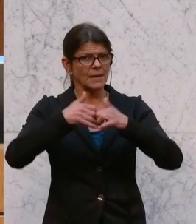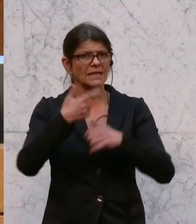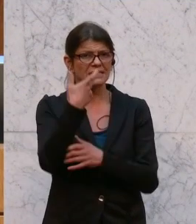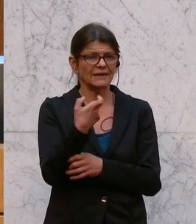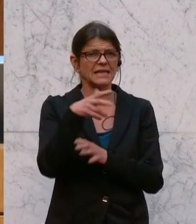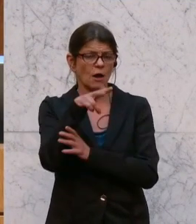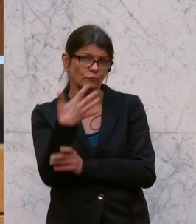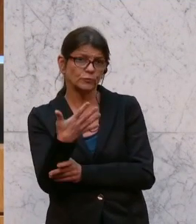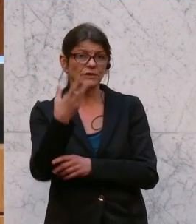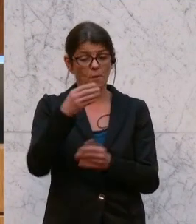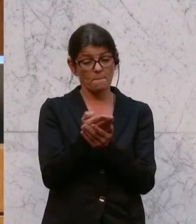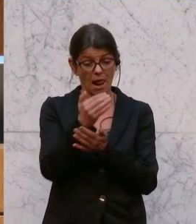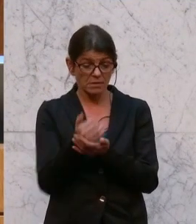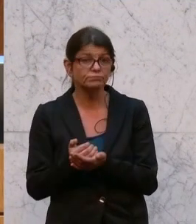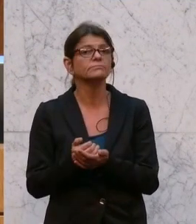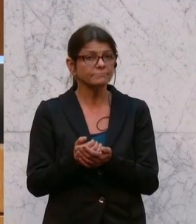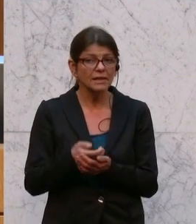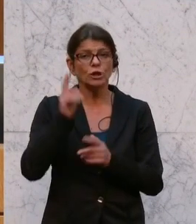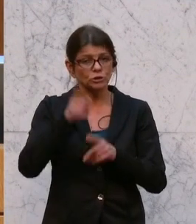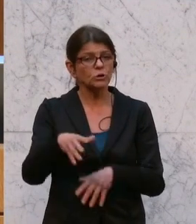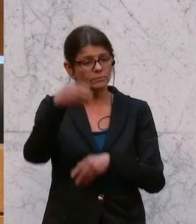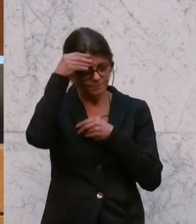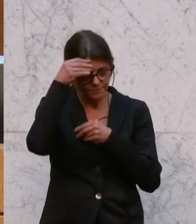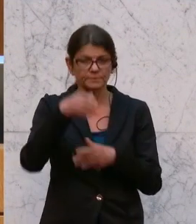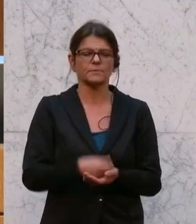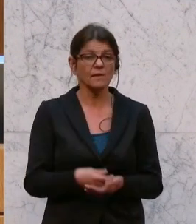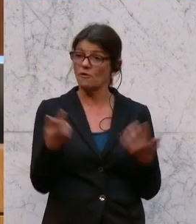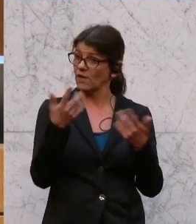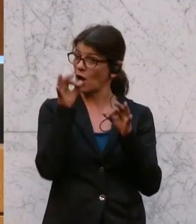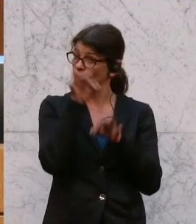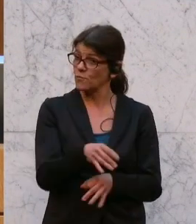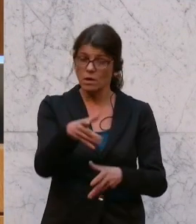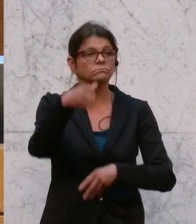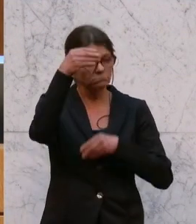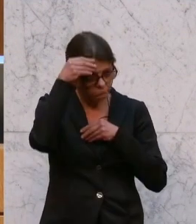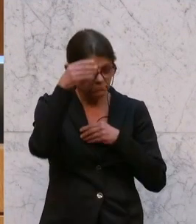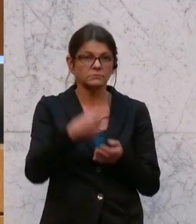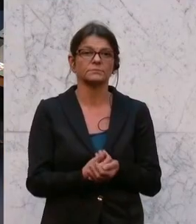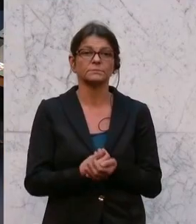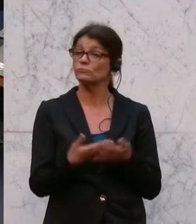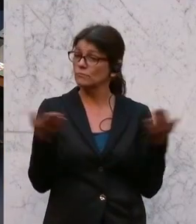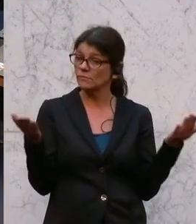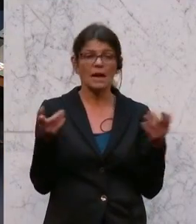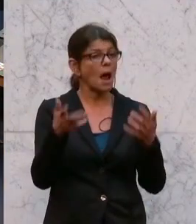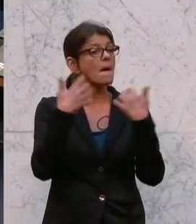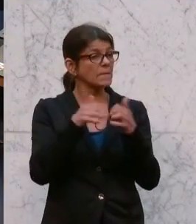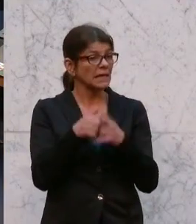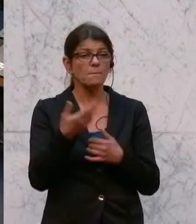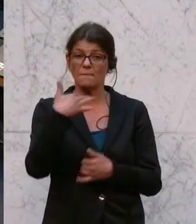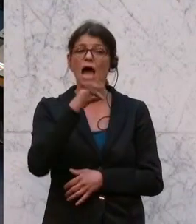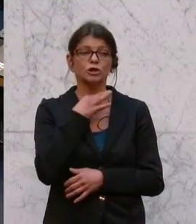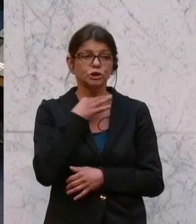2058 der Beilagen zur Kenntnis zu nehmen. Wer ist für diese Kenntnisnahme? Der Bericht ist mit